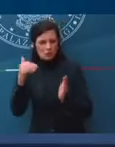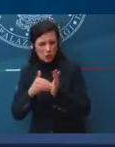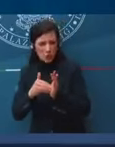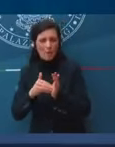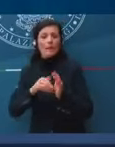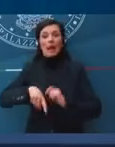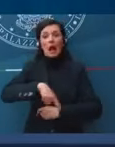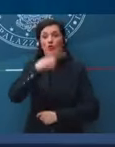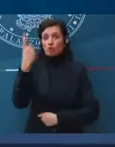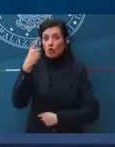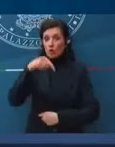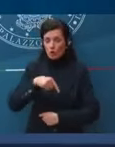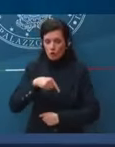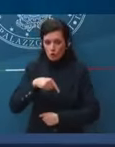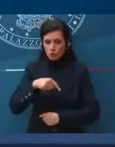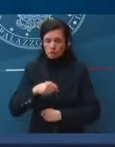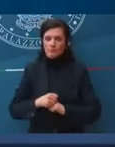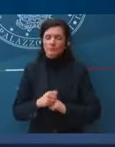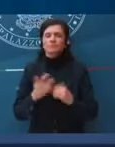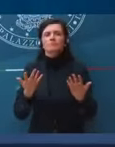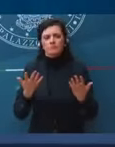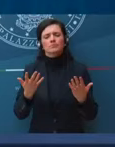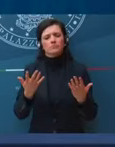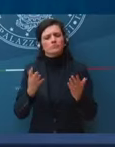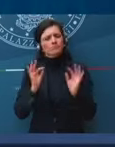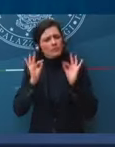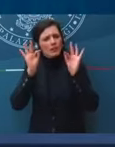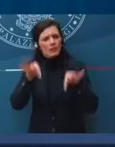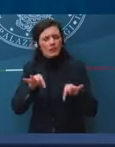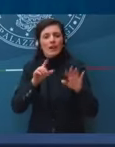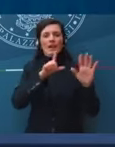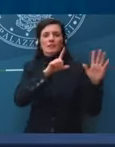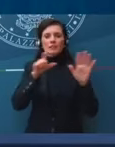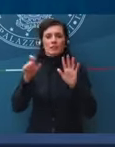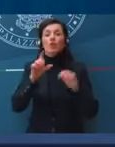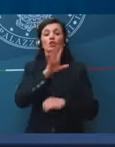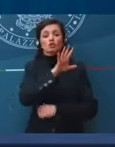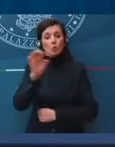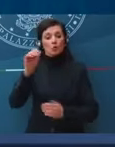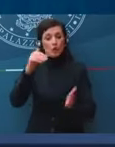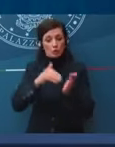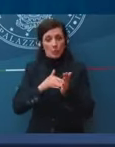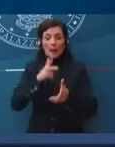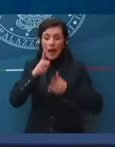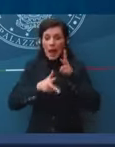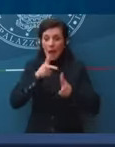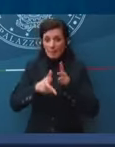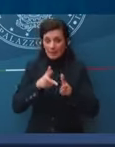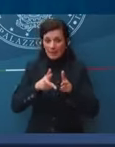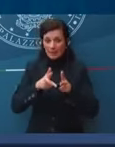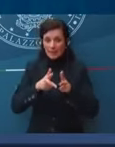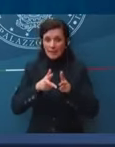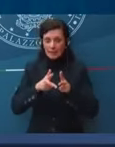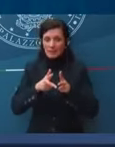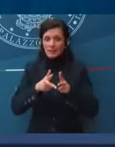giornalieri. Arriveremo a 500 mila in aprile e l'obiettivo